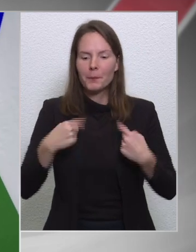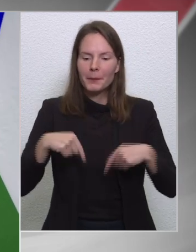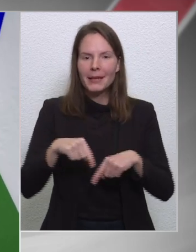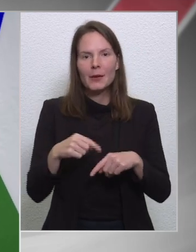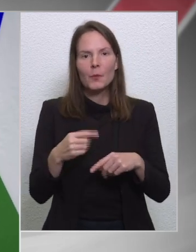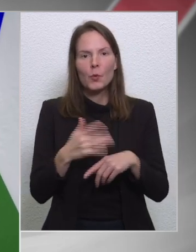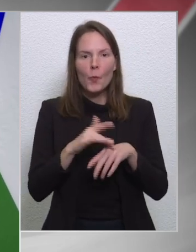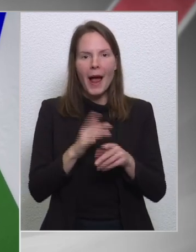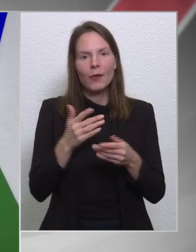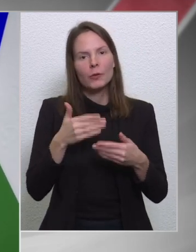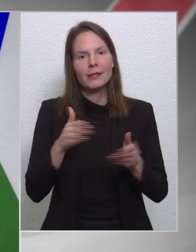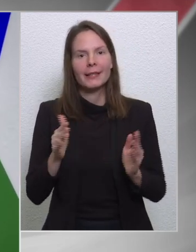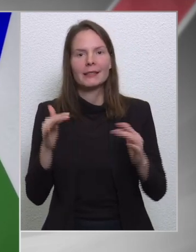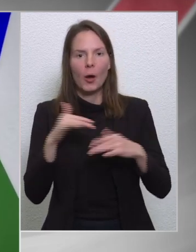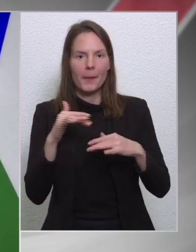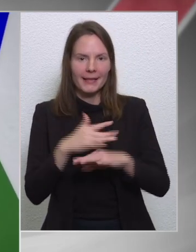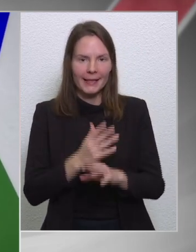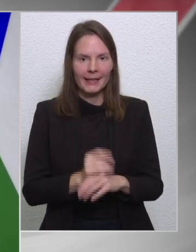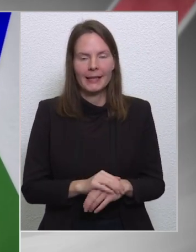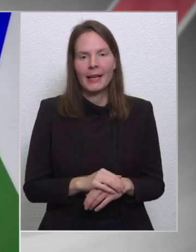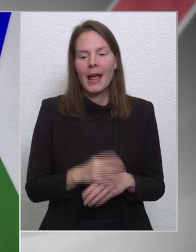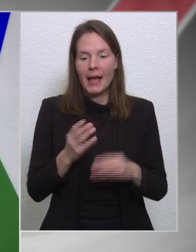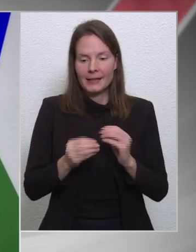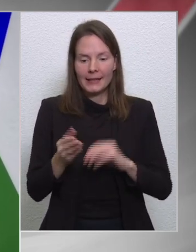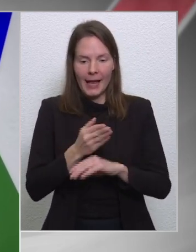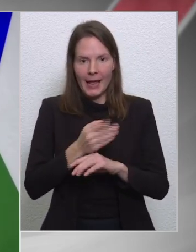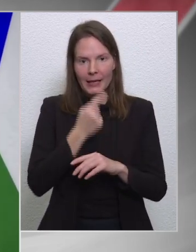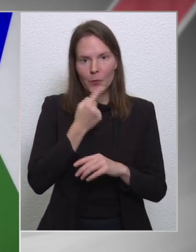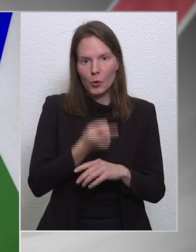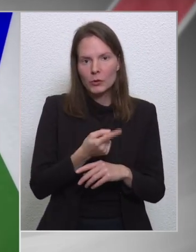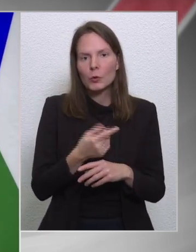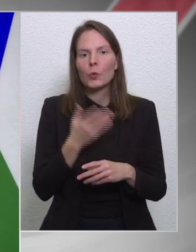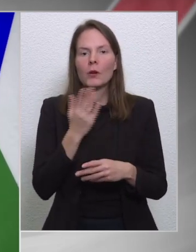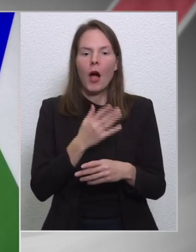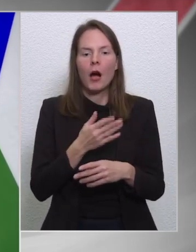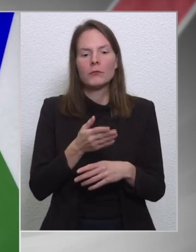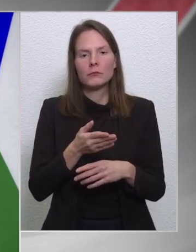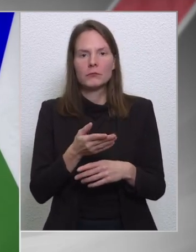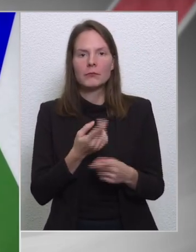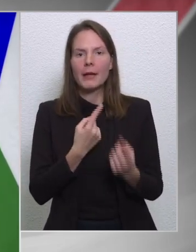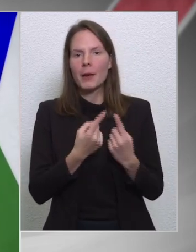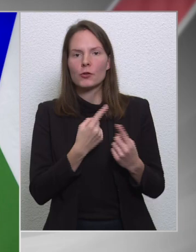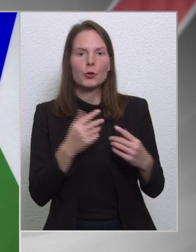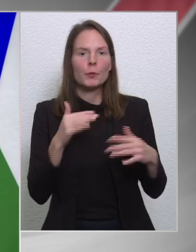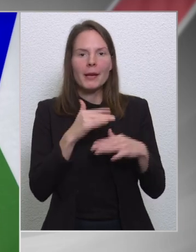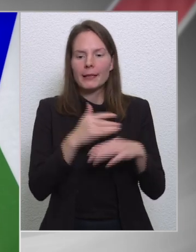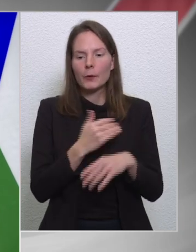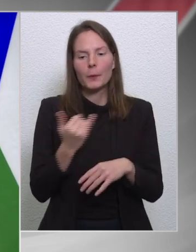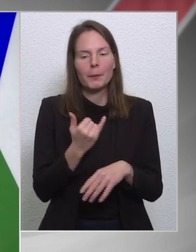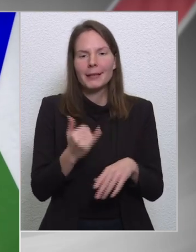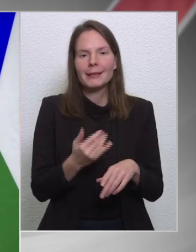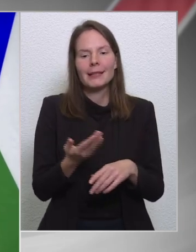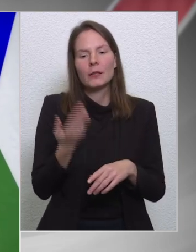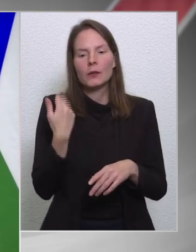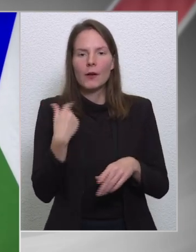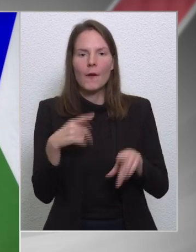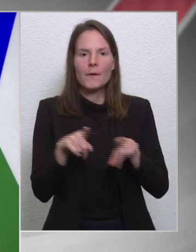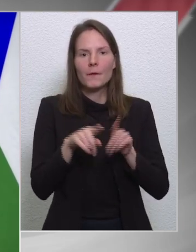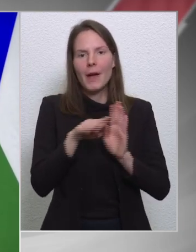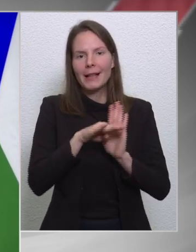és valóban az egymás közti beszélgetéseinket is, ha felvelítjük, akkor ezek így zajlottak le, hogy mindig is azt feltételeztük